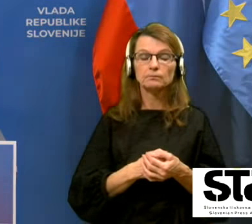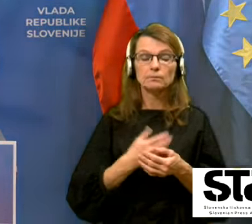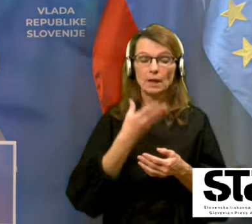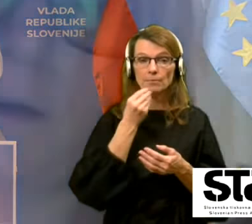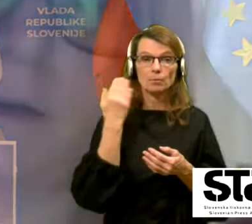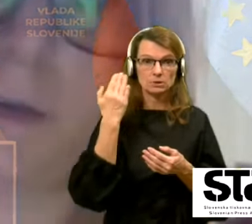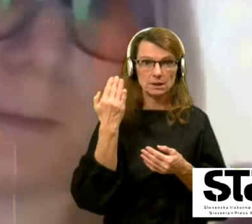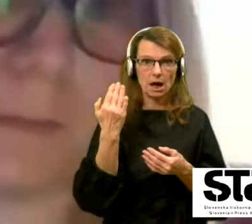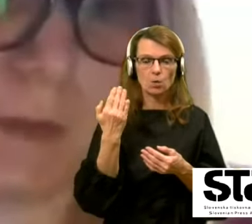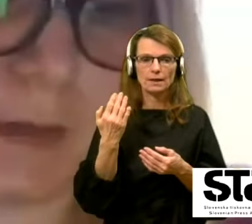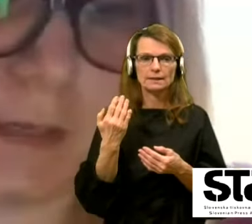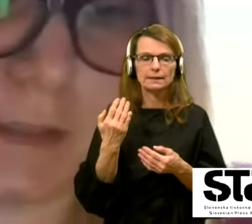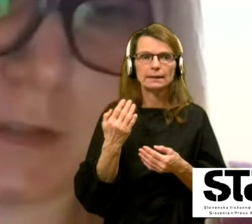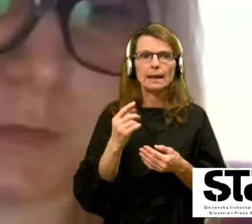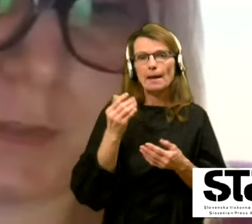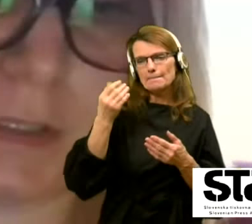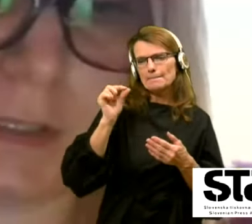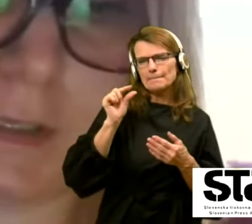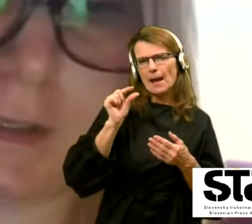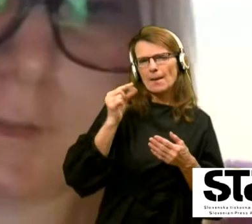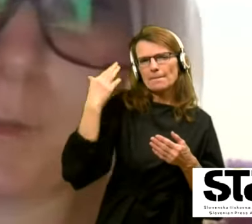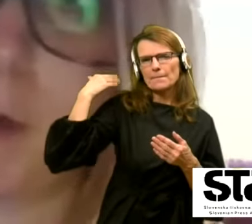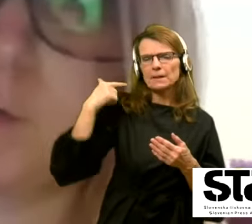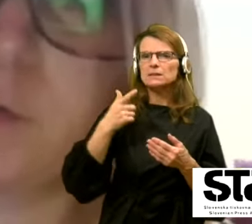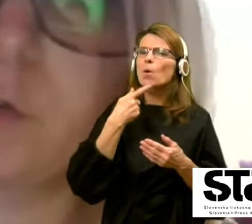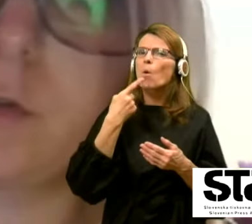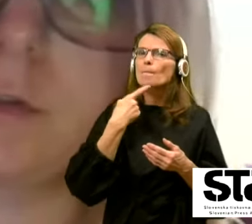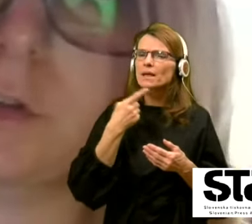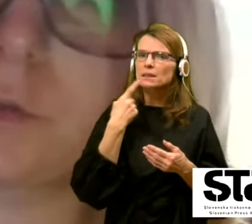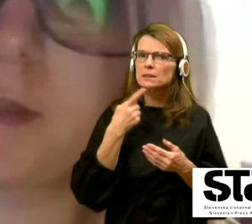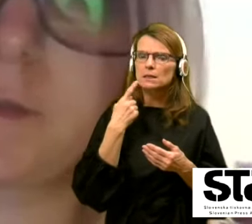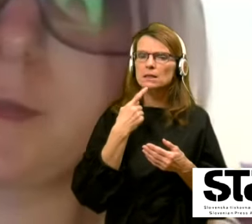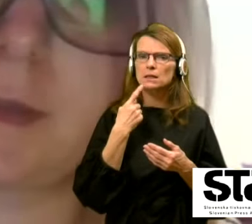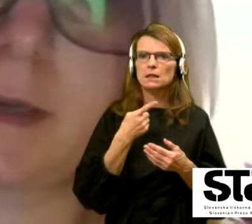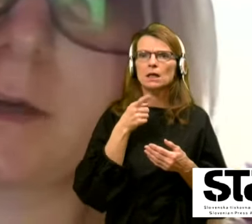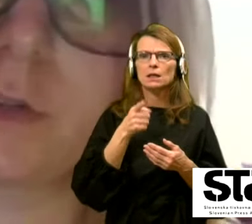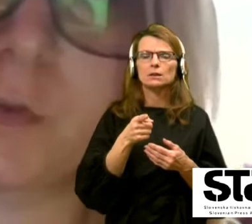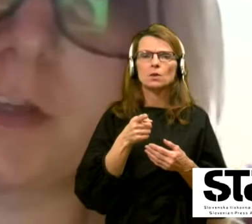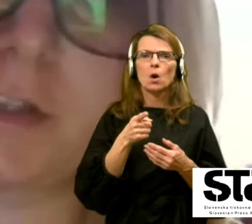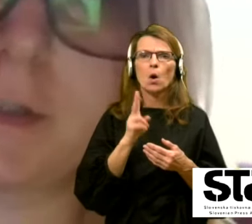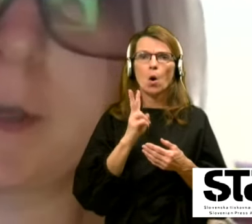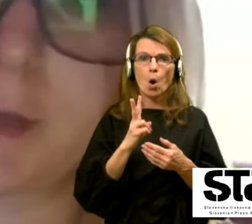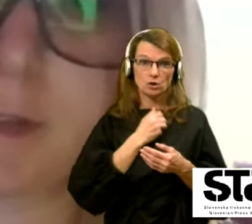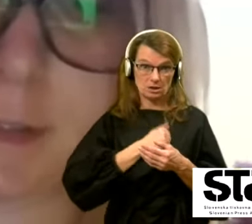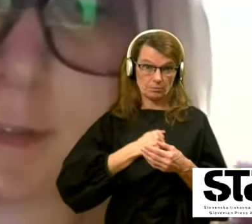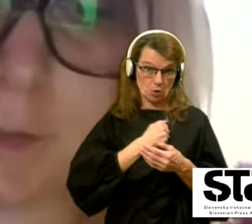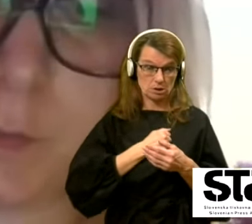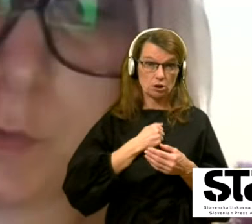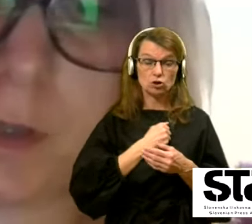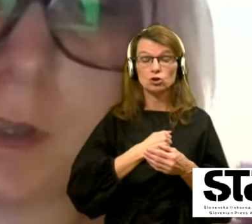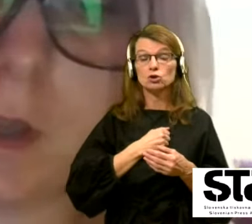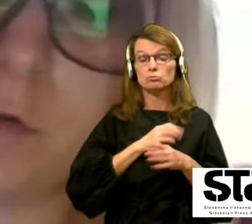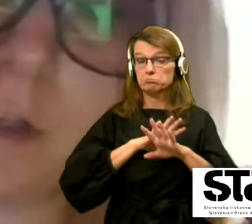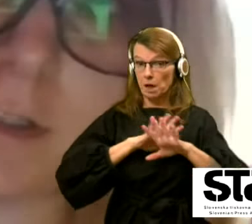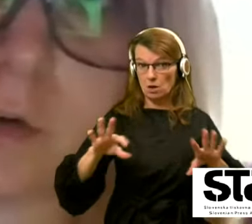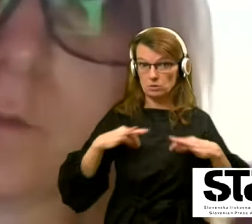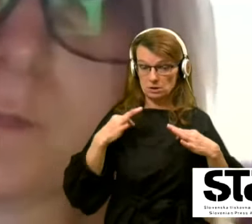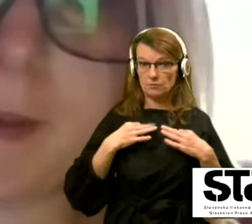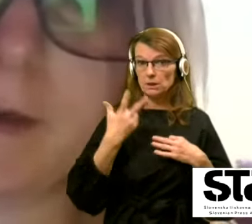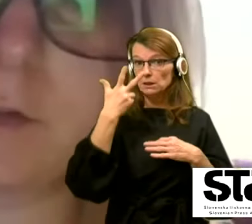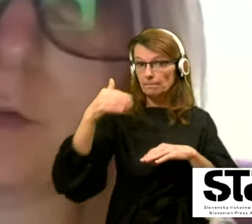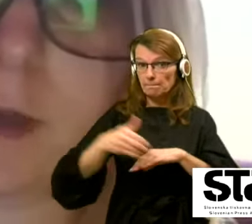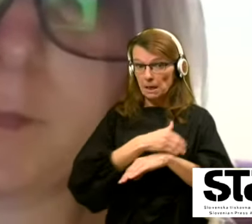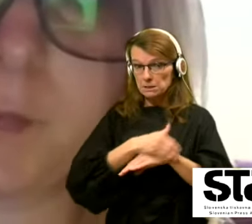Pozdravljenje. Mal prele ste omenili ravno to, da ko zboliš si tri mesec imun. Ljudje zelo